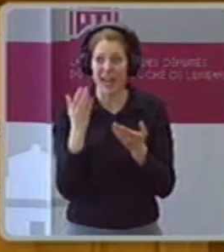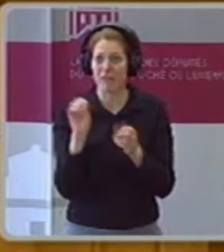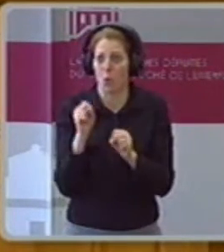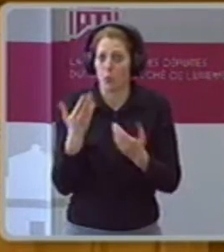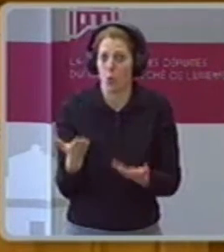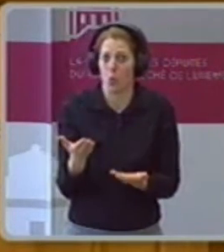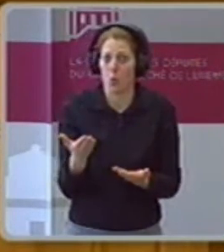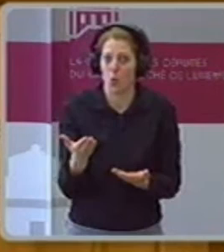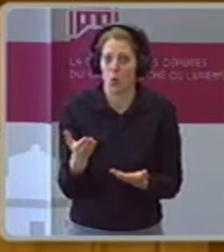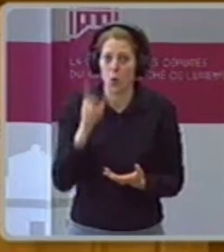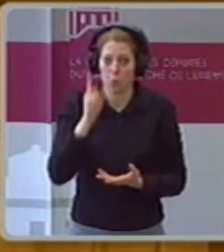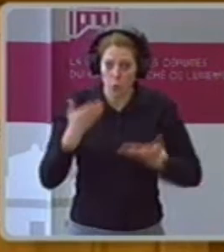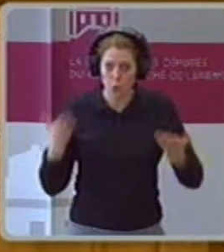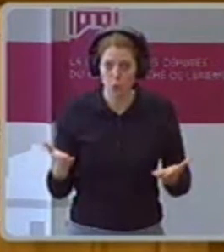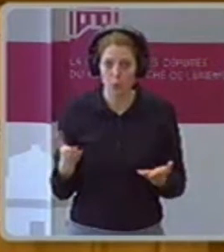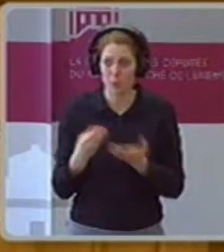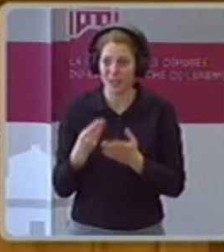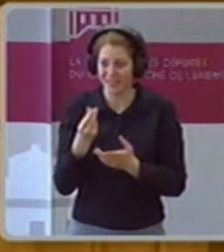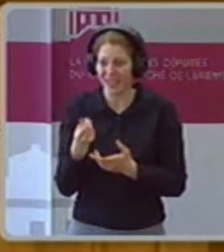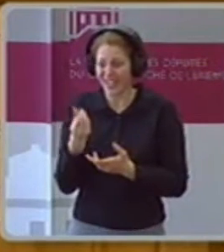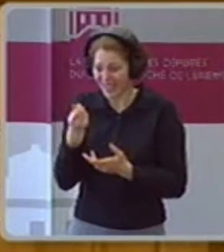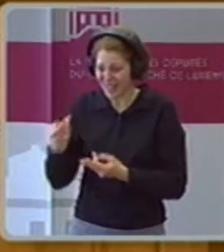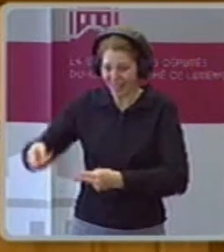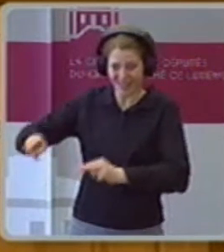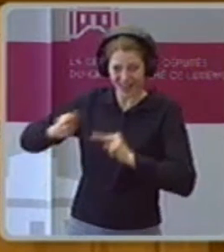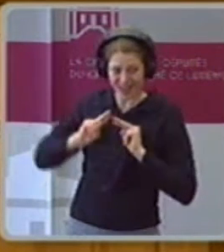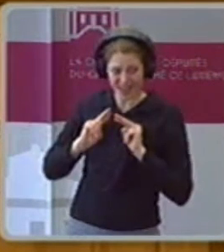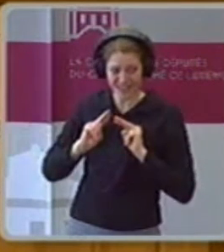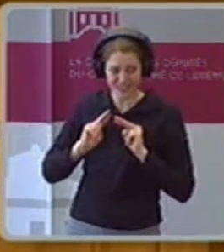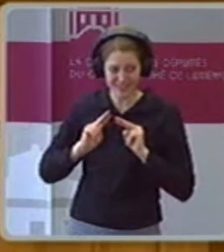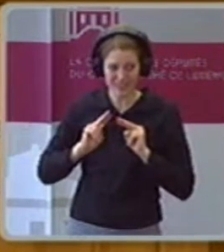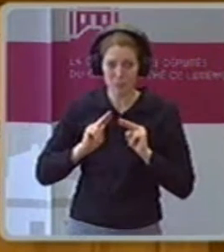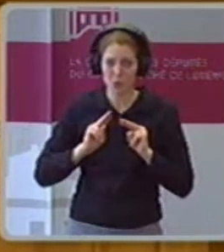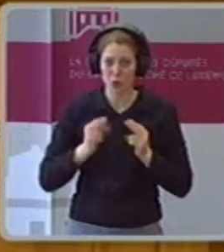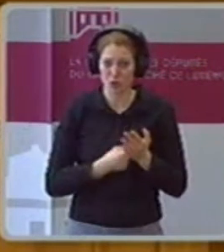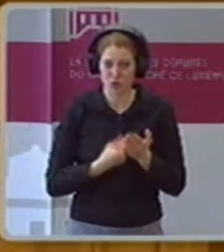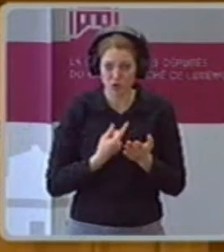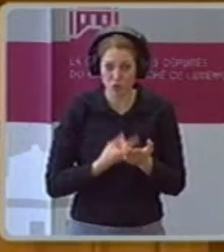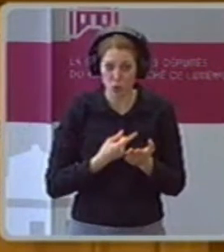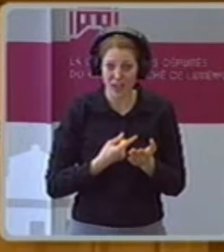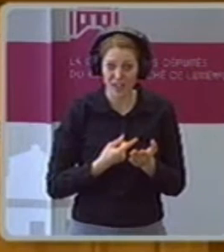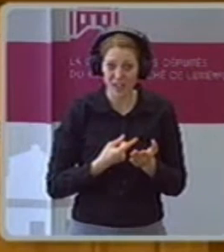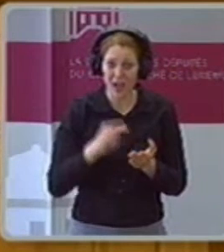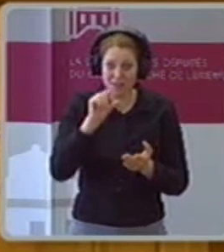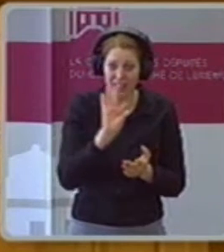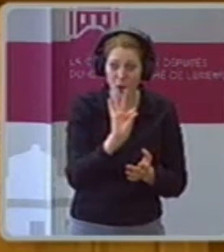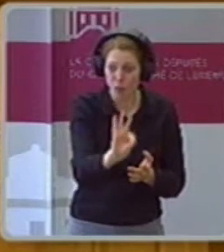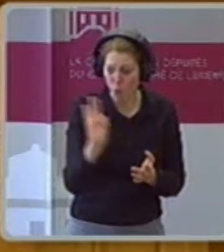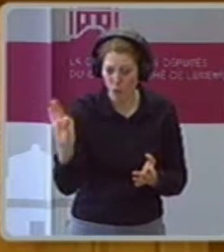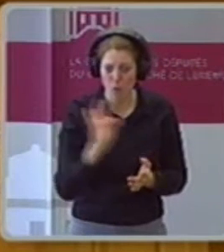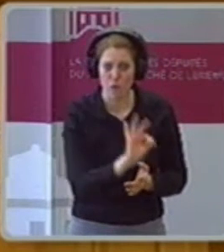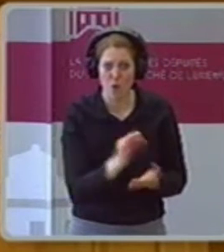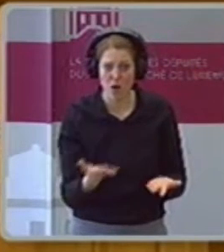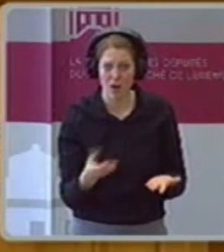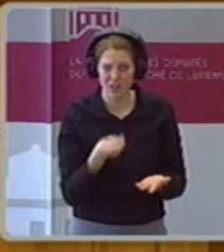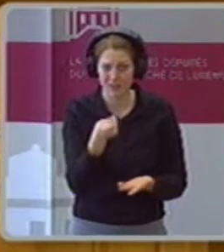Steuereerlichtungen und auf dem Totenniveau zu finanzieren. Wie soll denn, Herr Böttel, die Steuereform bringen, Geld